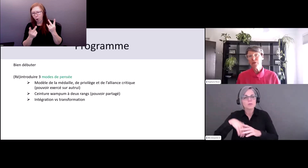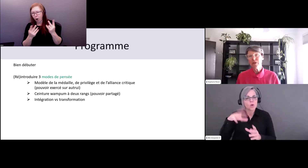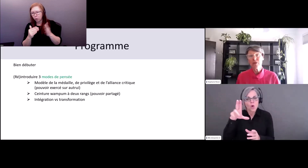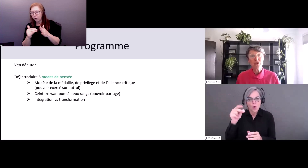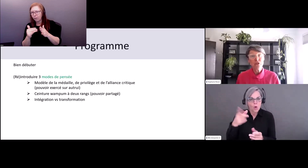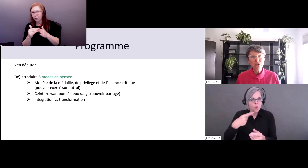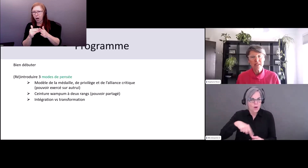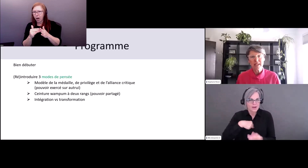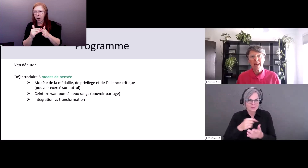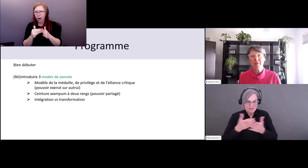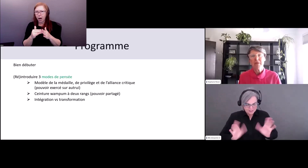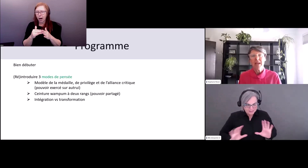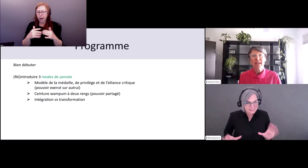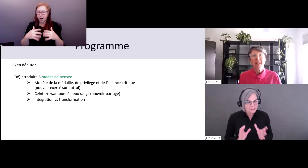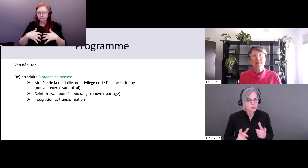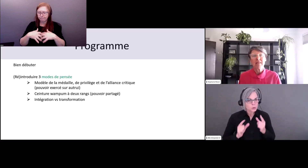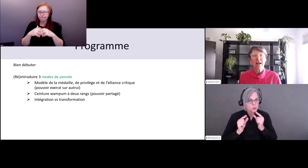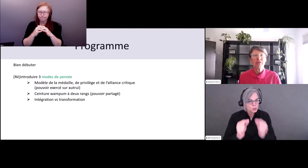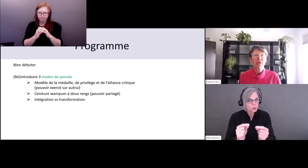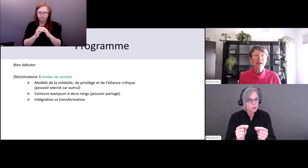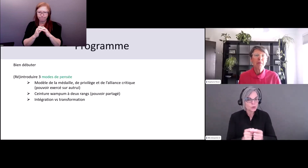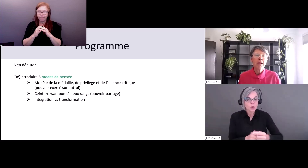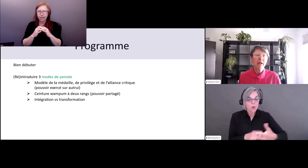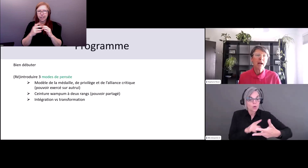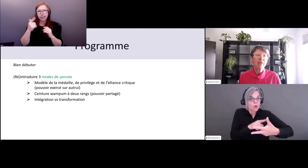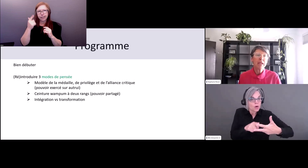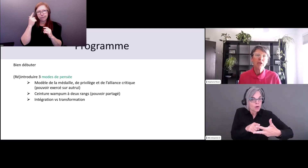ces de ces concepts